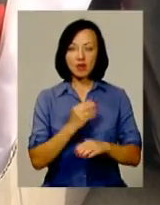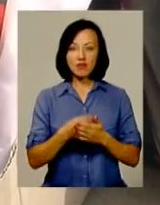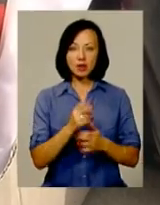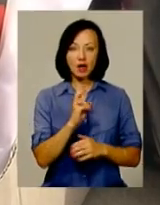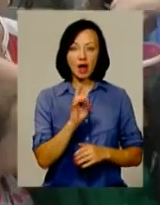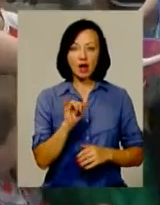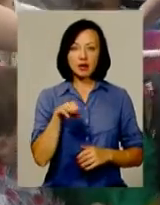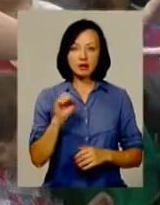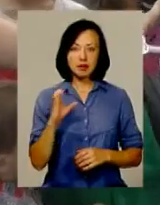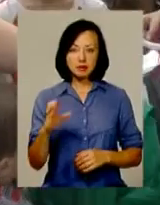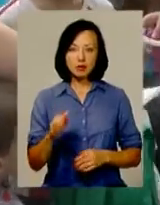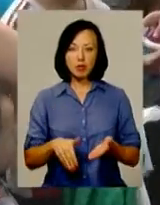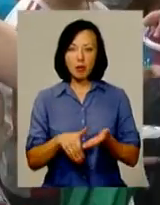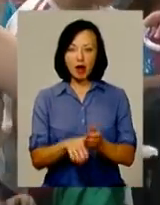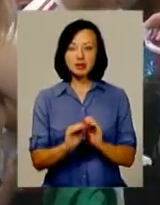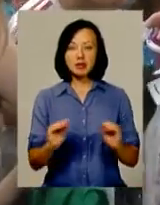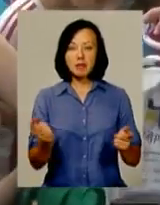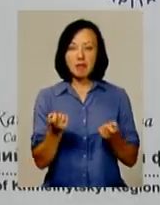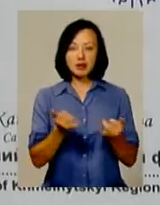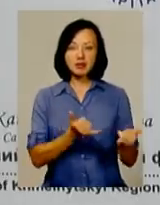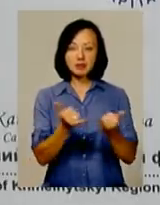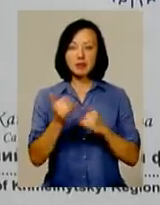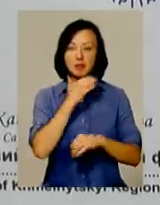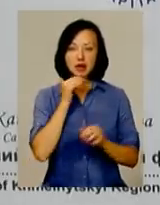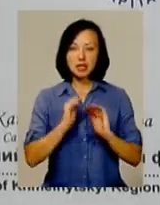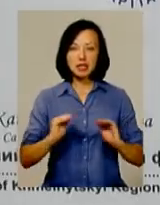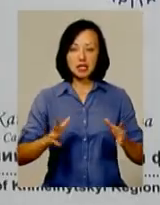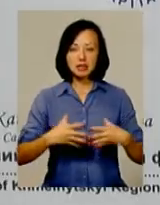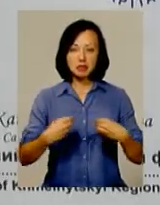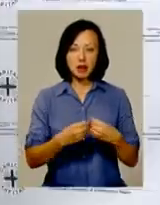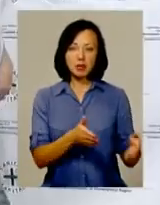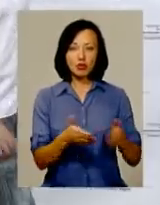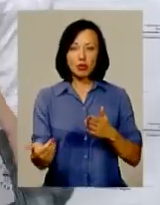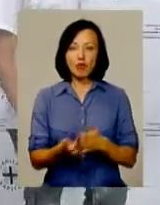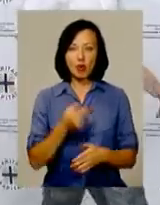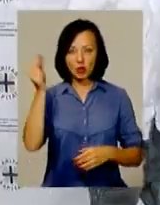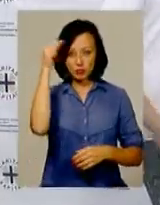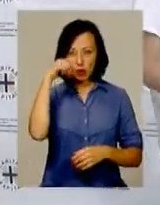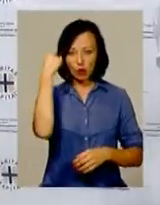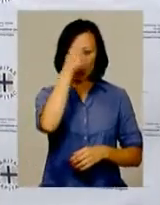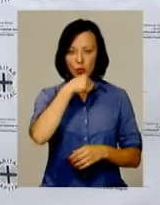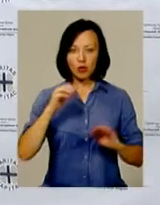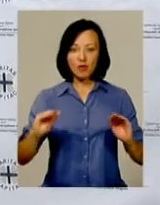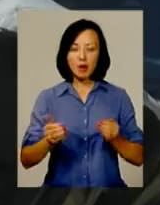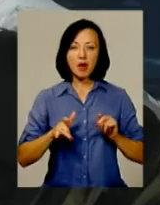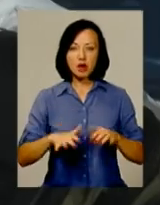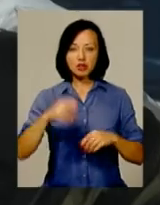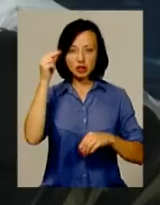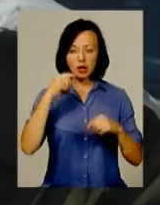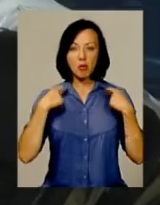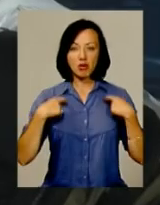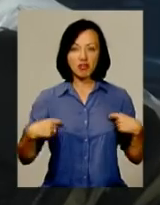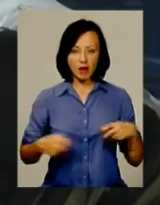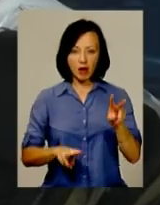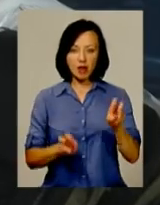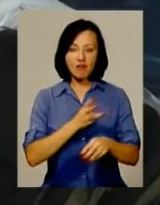допомагає дітлахам із малозабезпечених та багатодітних сімей підготуватись до нового навчального року. У рамках акції «Шкільний портфелик»